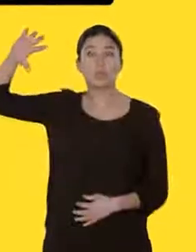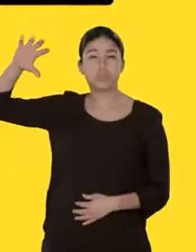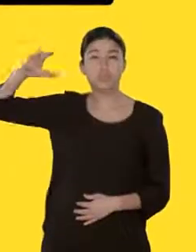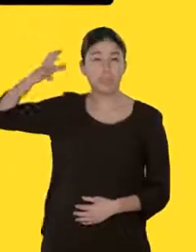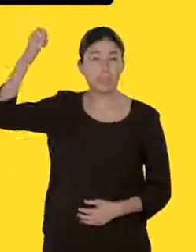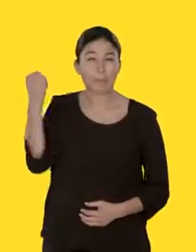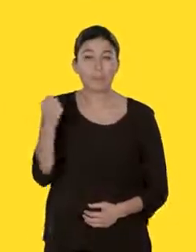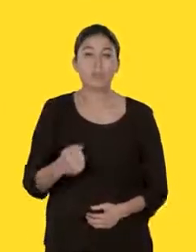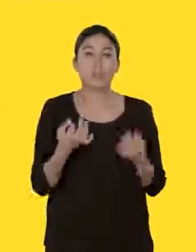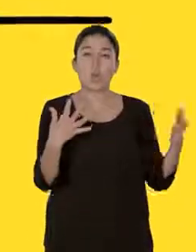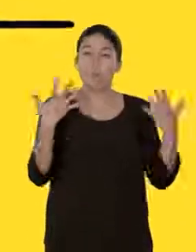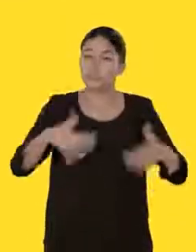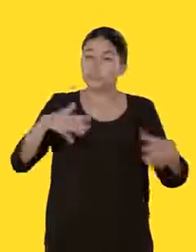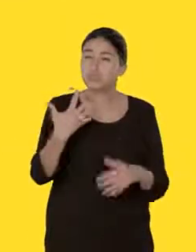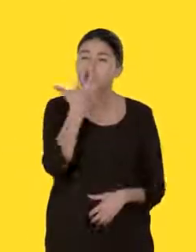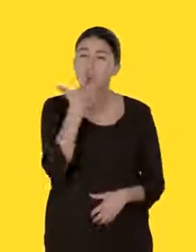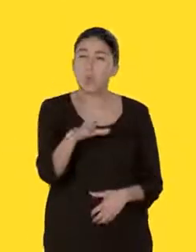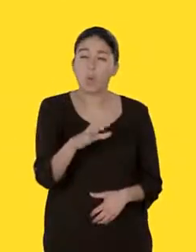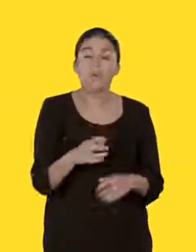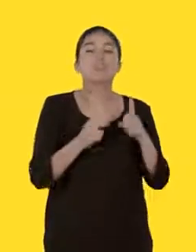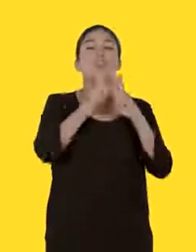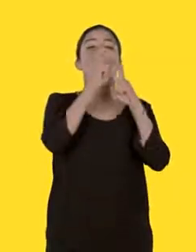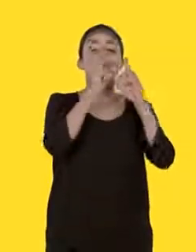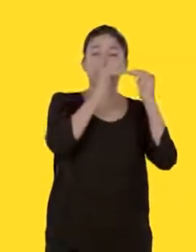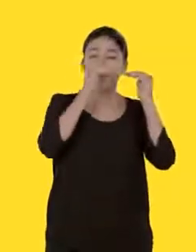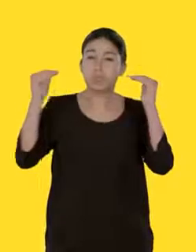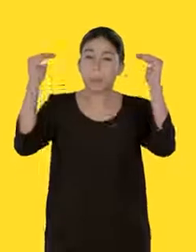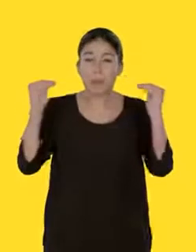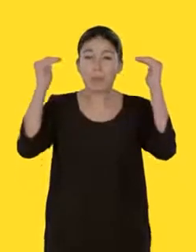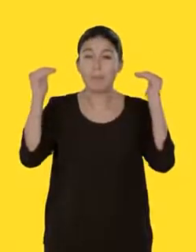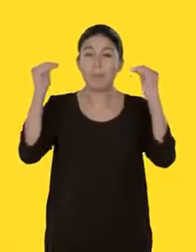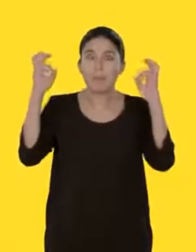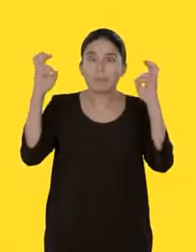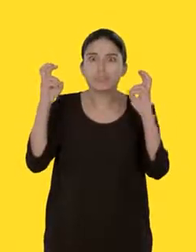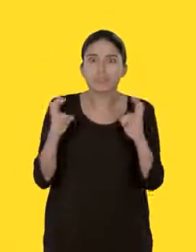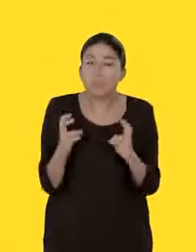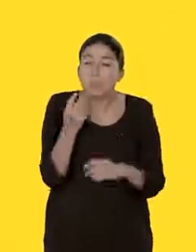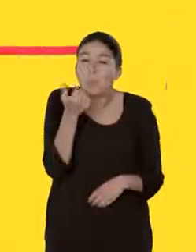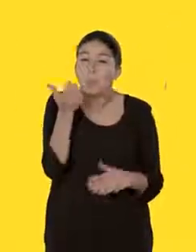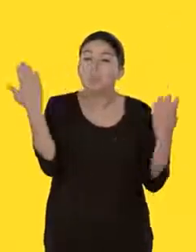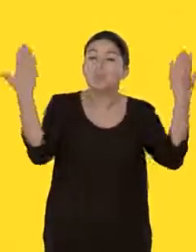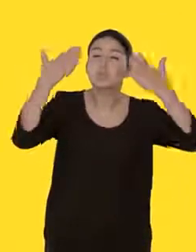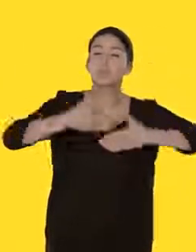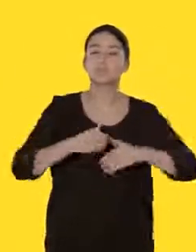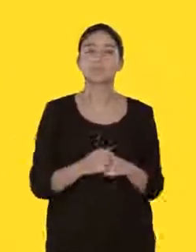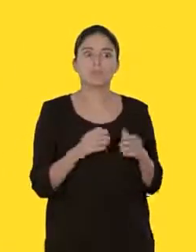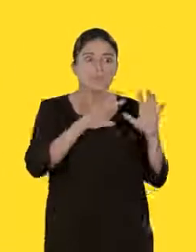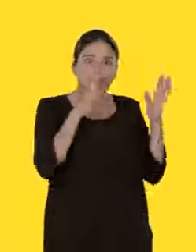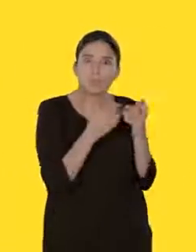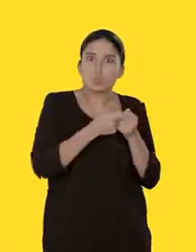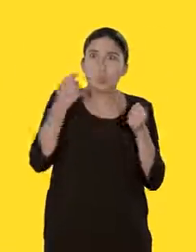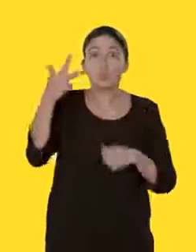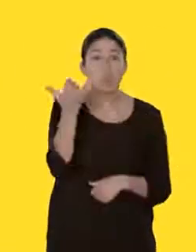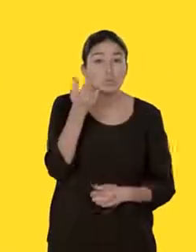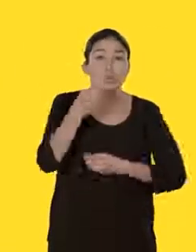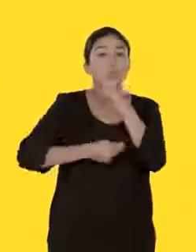Attention, canicule. Il fait très chaud. La température ne descend pas ou très peu la nuit. Cela dure trois